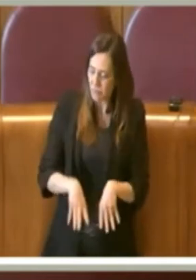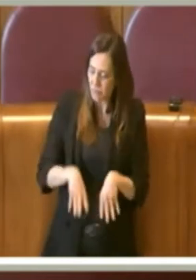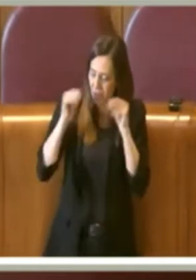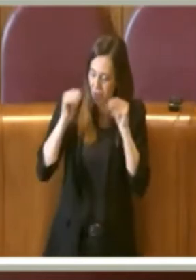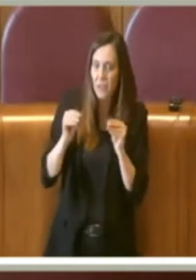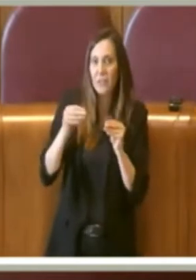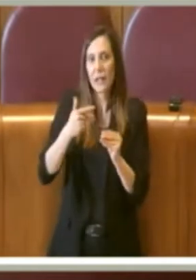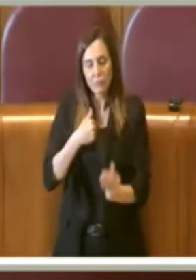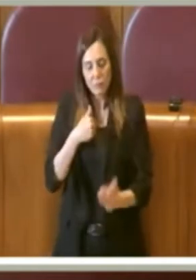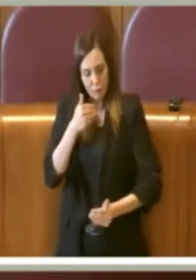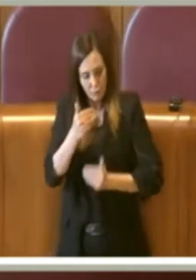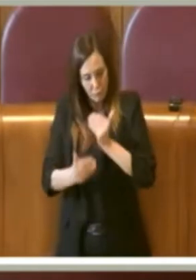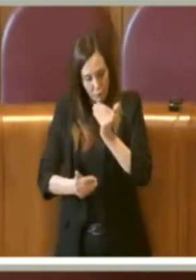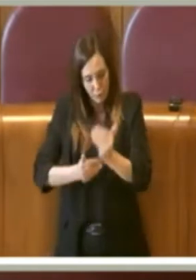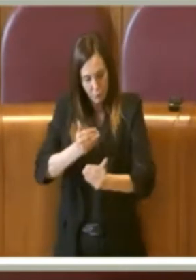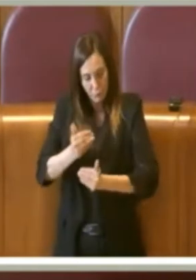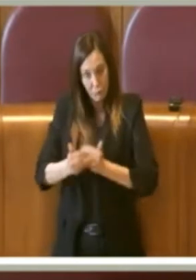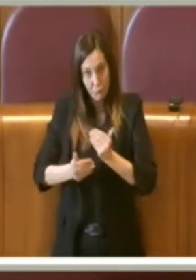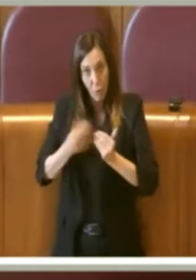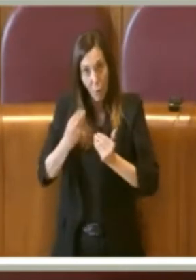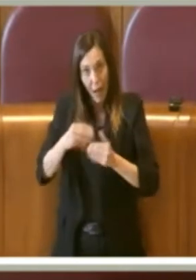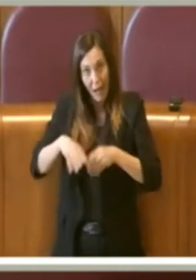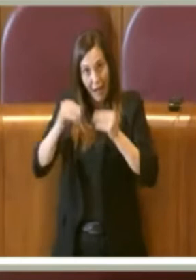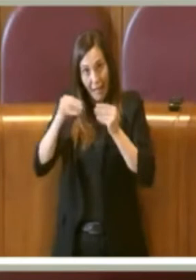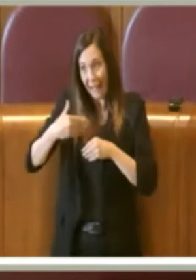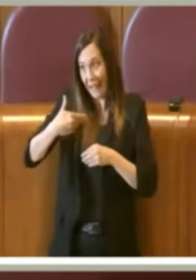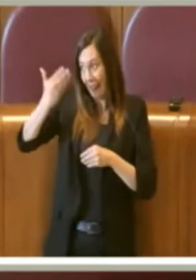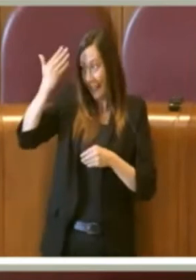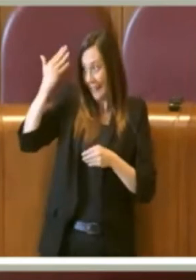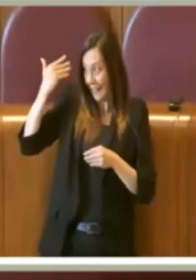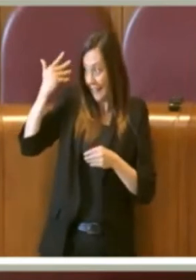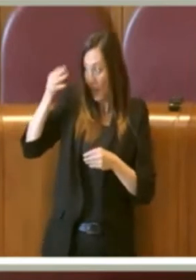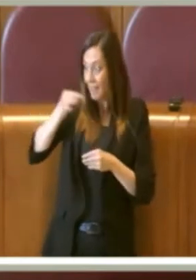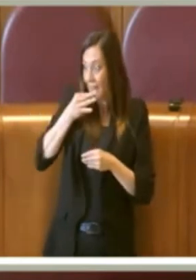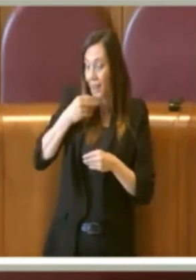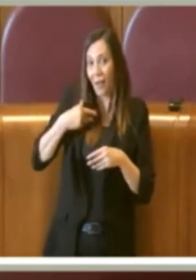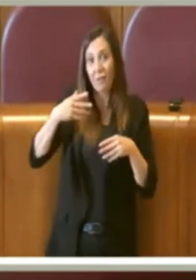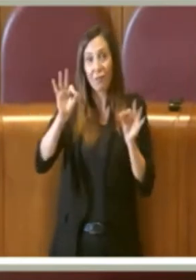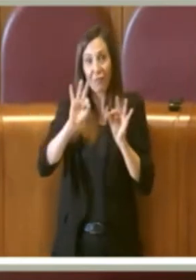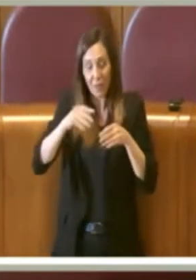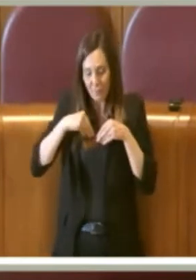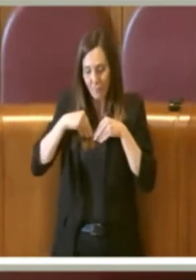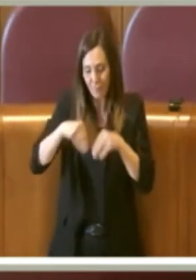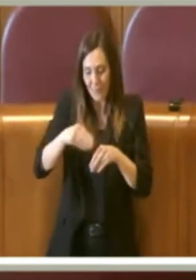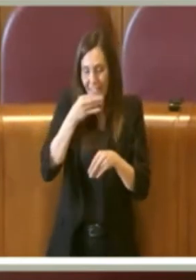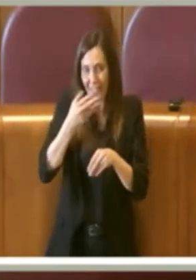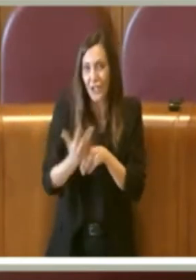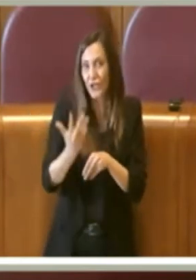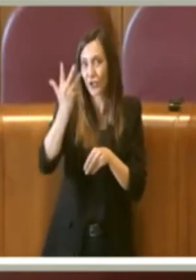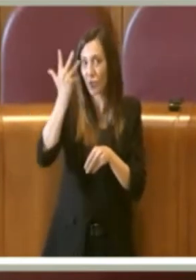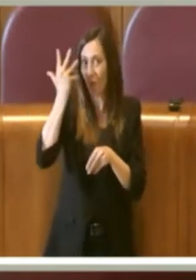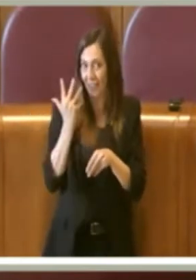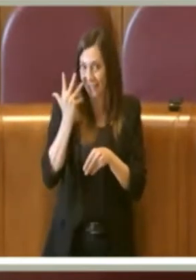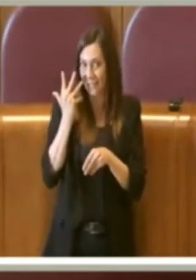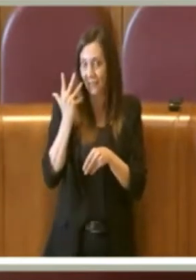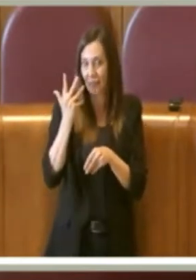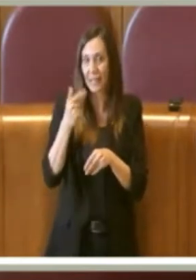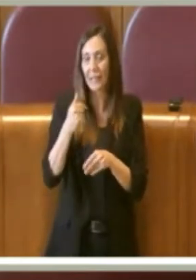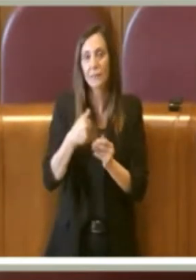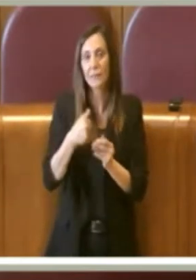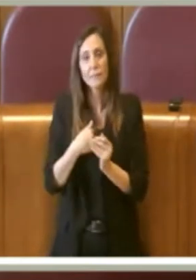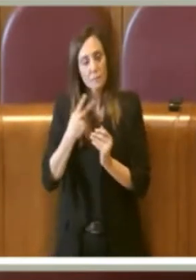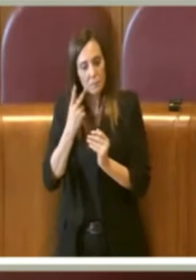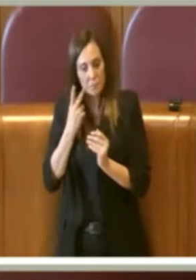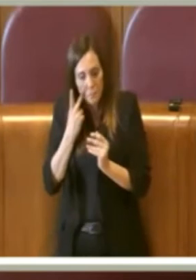intrapreso all'inizio di questa consigliatura perciò all'incirca 5 anni fa avendo visto